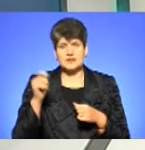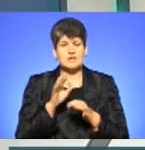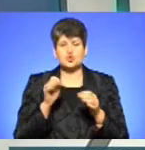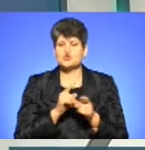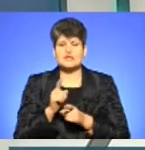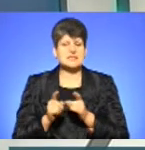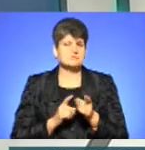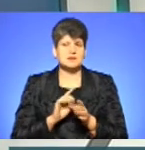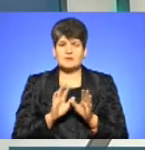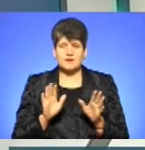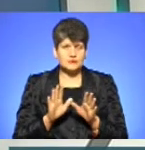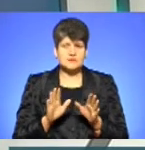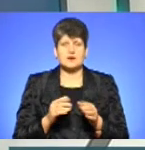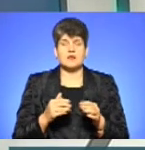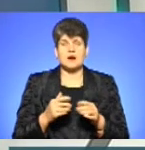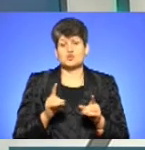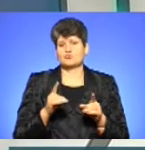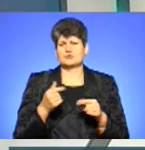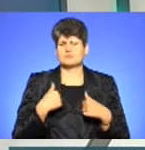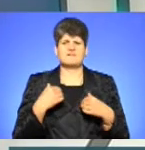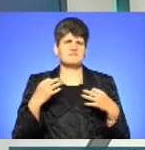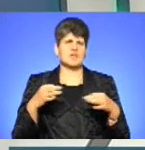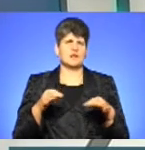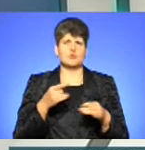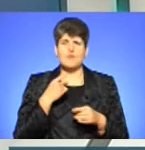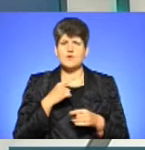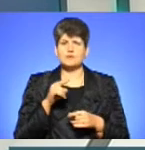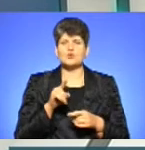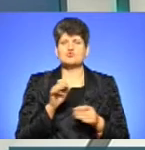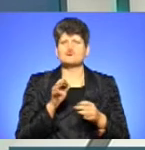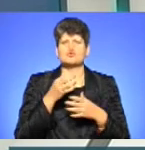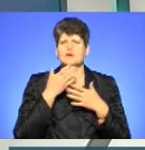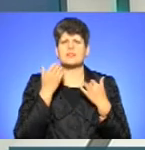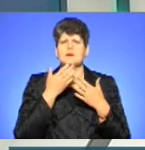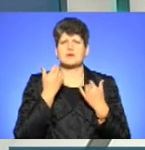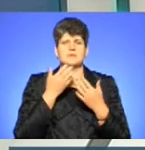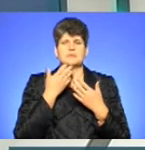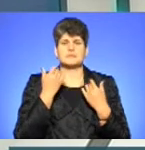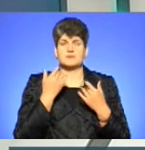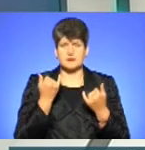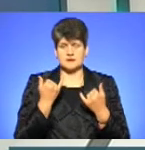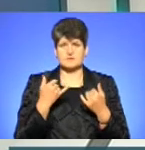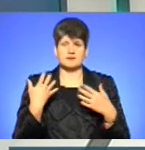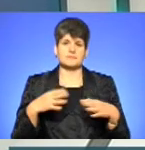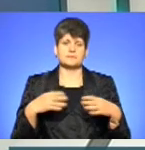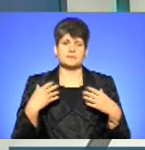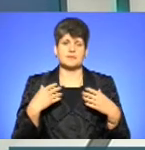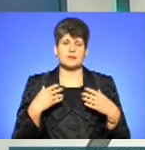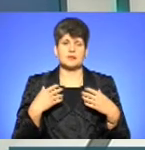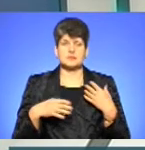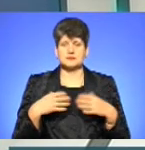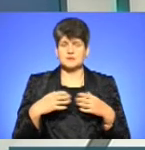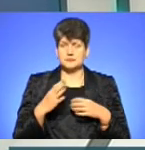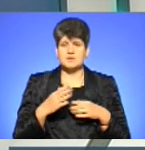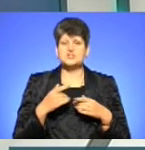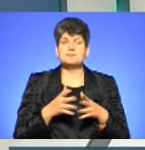теренах, але вже ми можемо чомусь вільно говорити про то, що ніби нічого не відбувається, і давайте ми будемо послаблювати якісь вузли. Чим більше